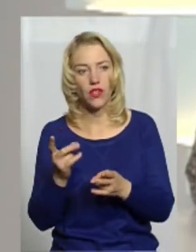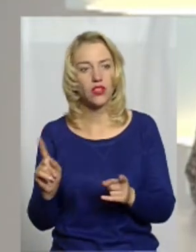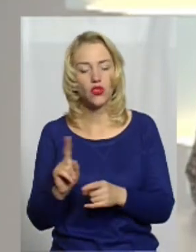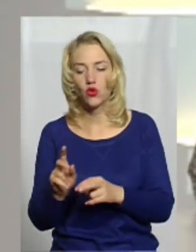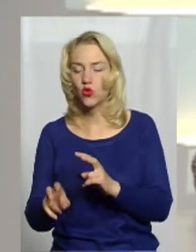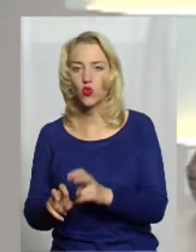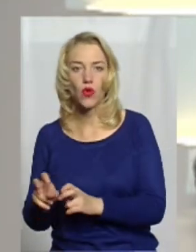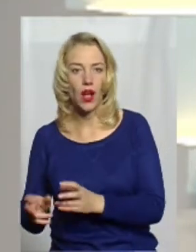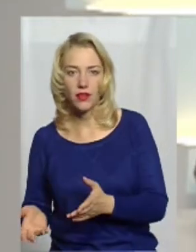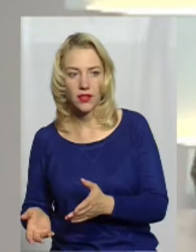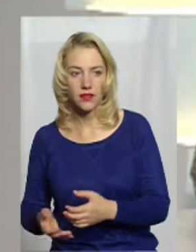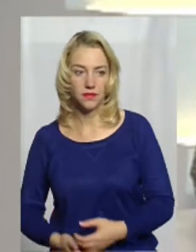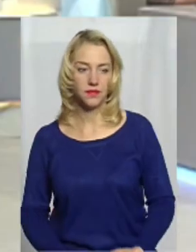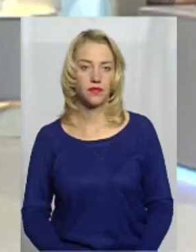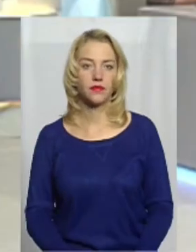шукати?